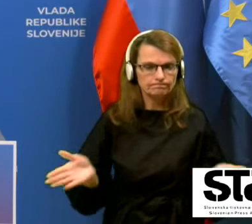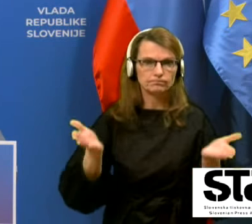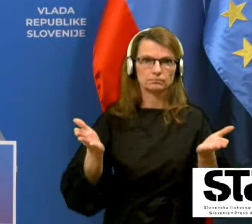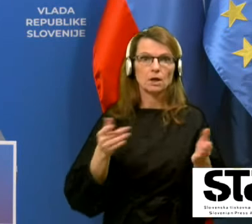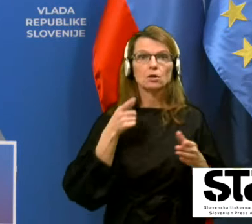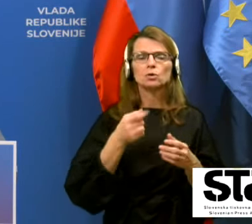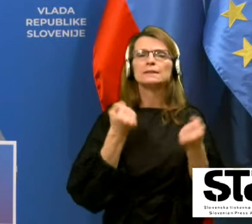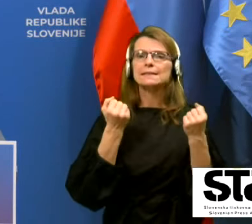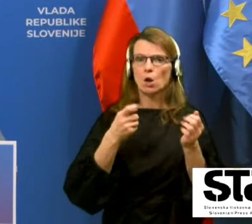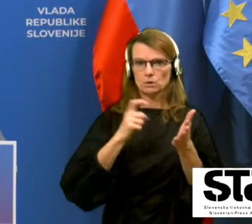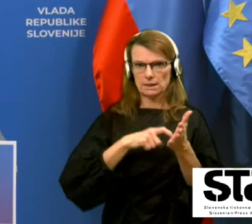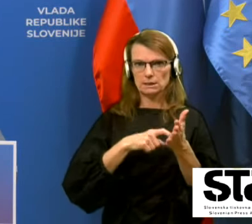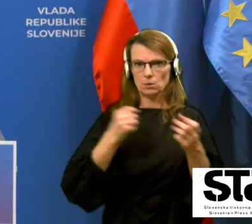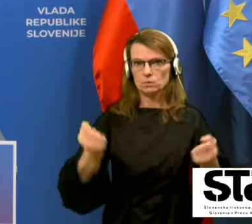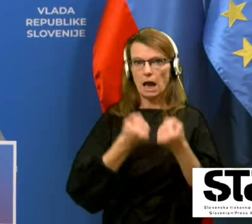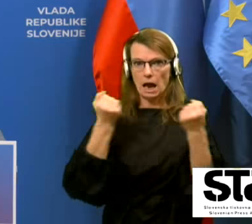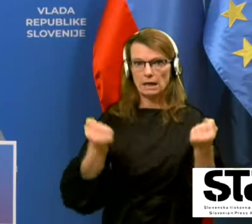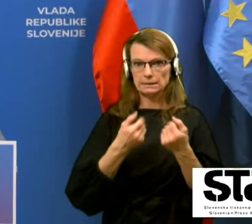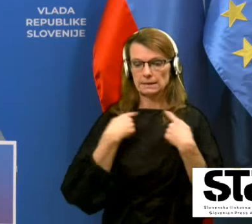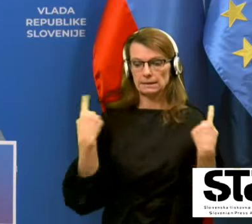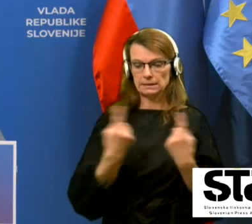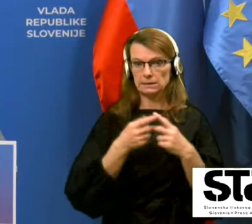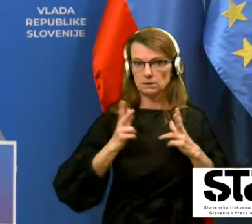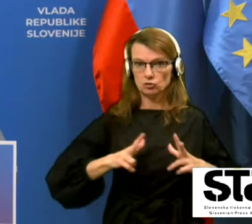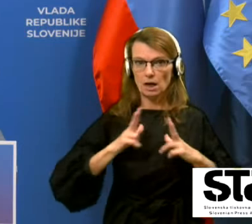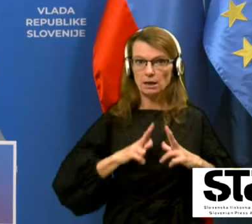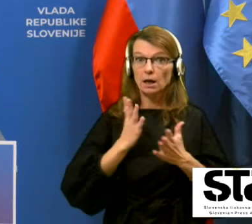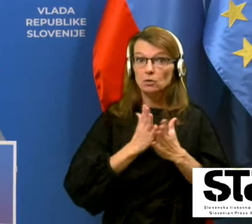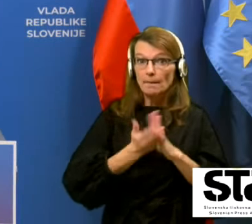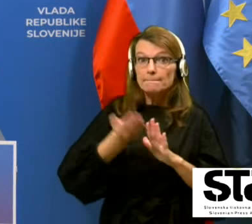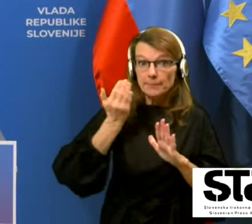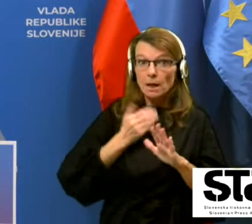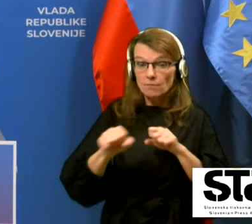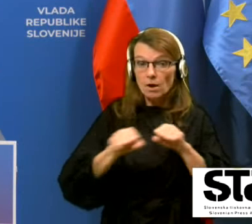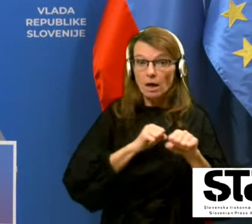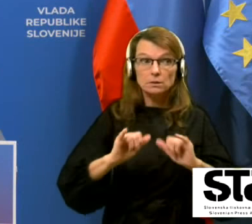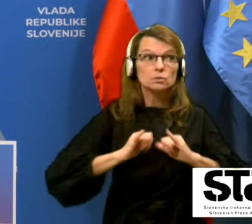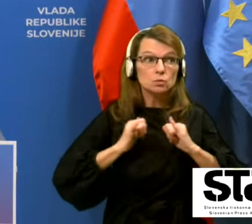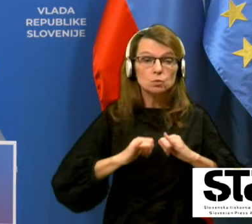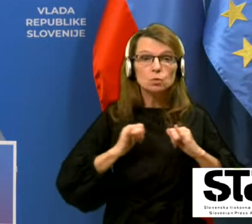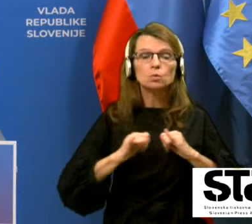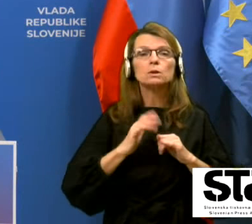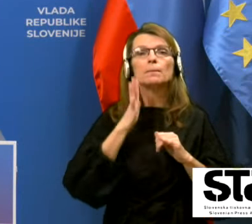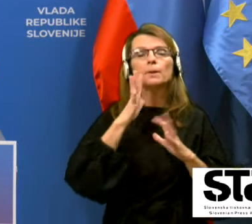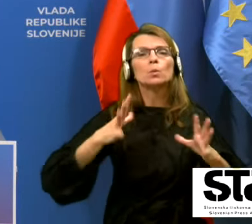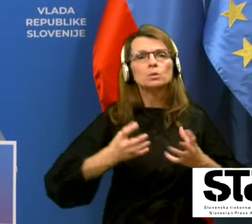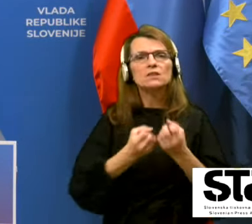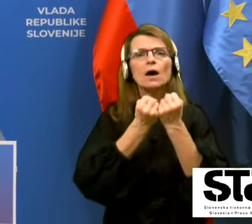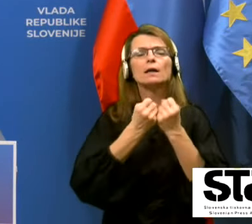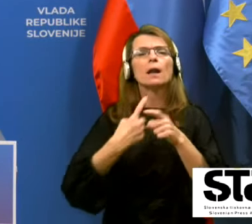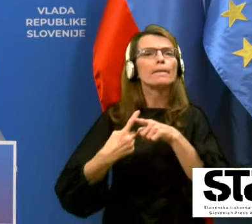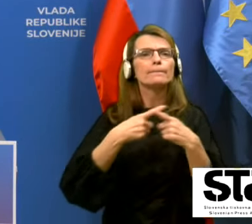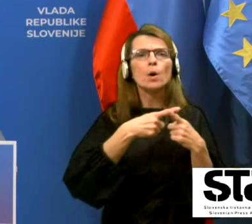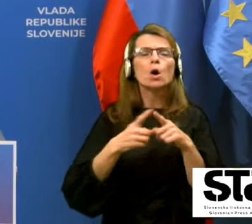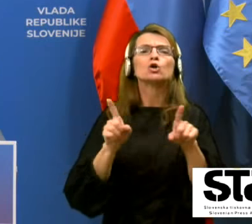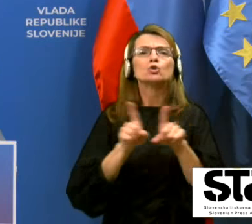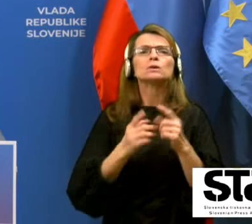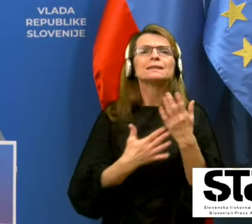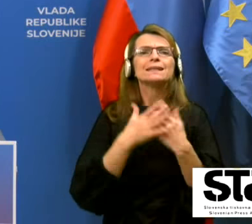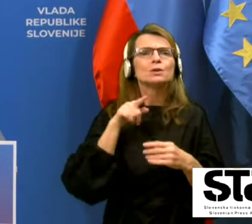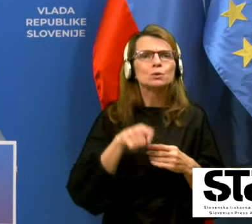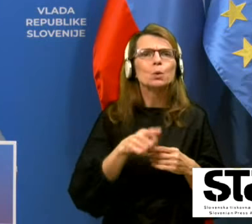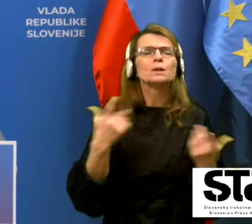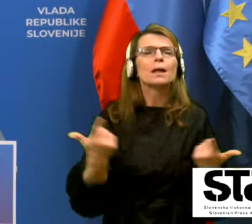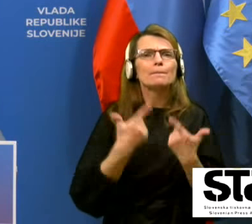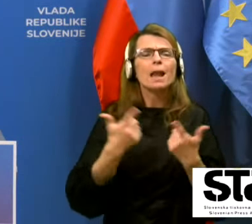zahtevna akcija, ki nas čaka, amak že predtem se vlada trudi, da bi ustvarila tudi pogoje za to, da bi prvega